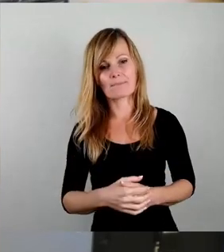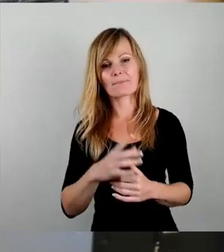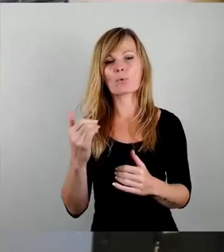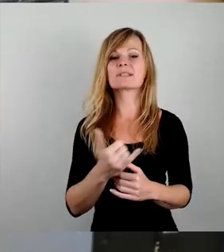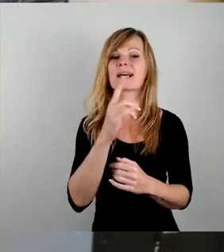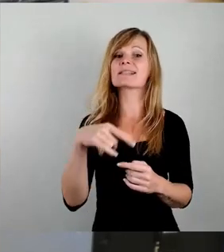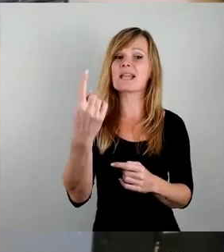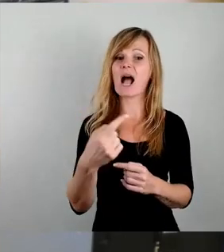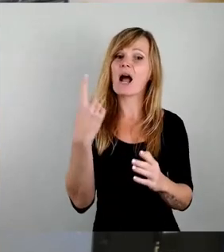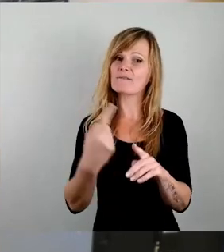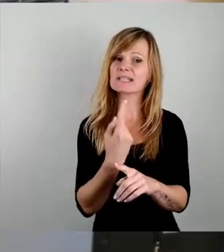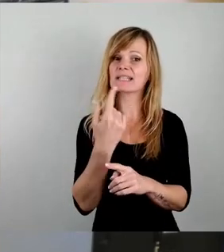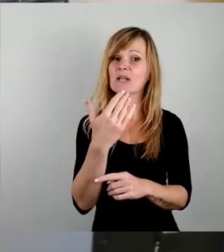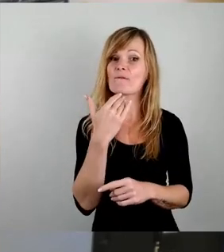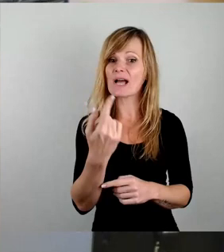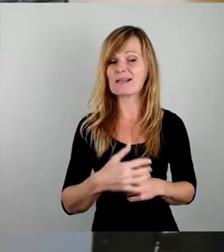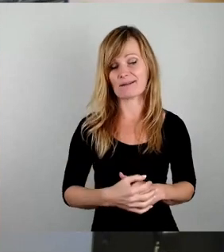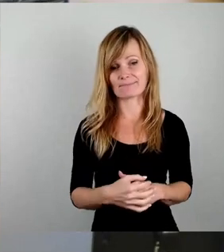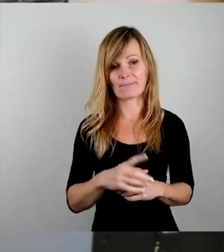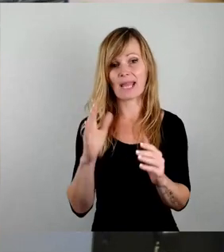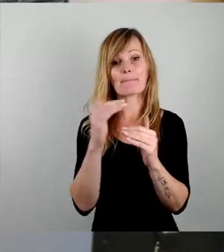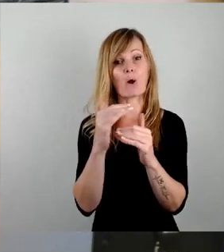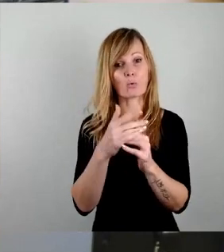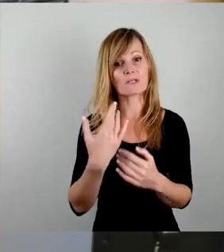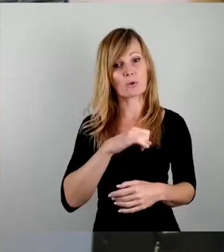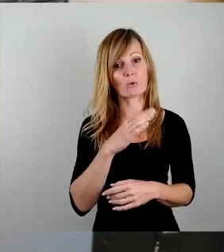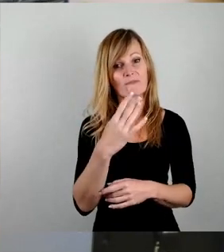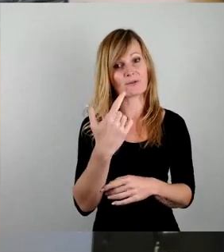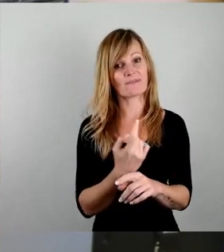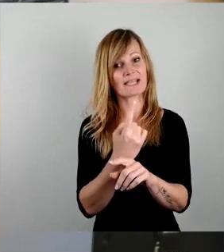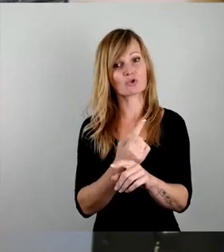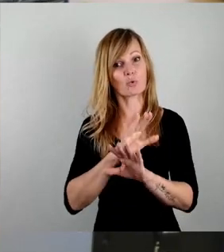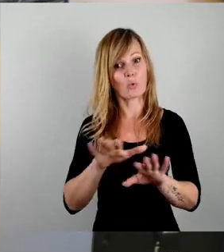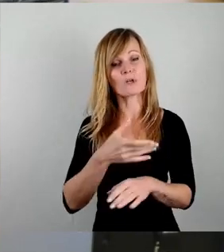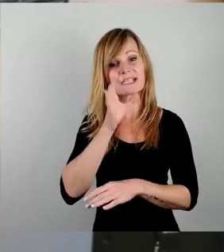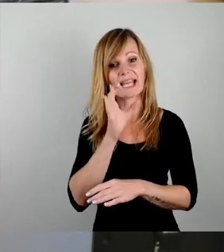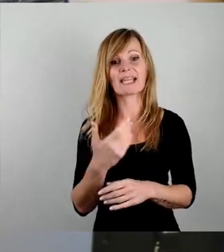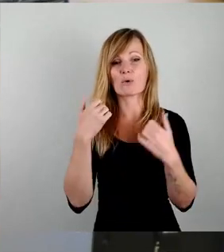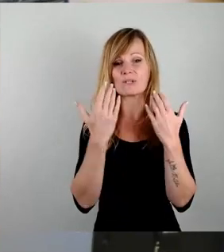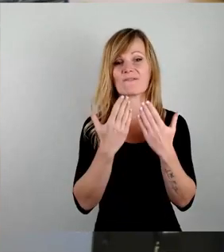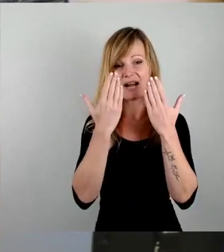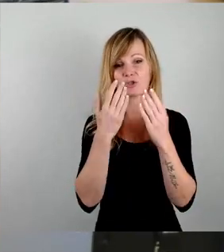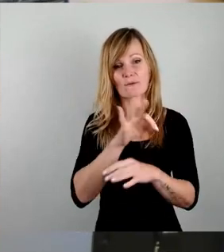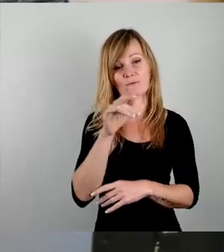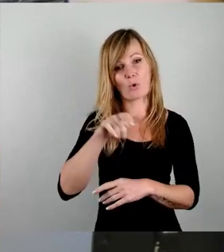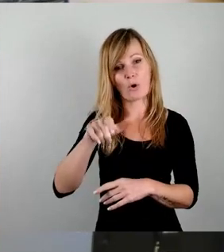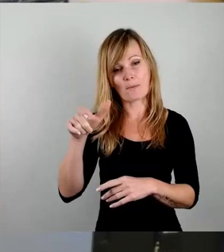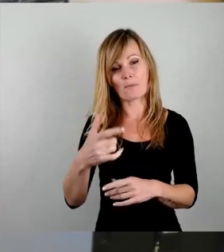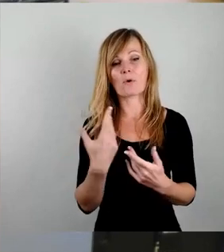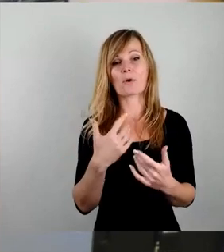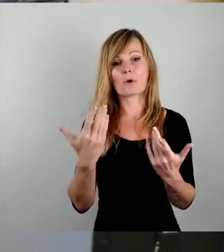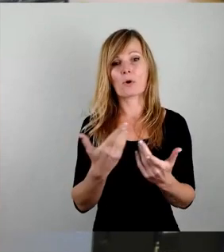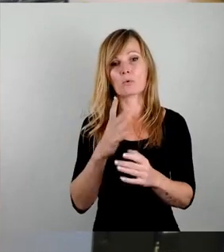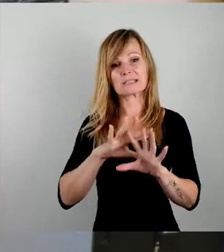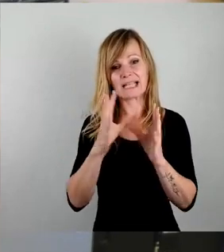einfach mal auf Wasser. Gerade im August lohnen 24 Stunden ohne Trinken und Waschen für die bürgerlichen Nah- und Ganztoderfahrungen.